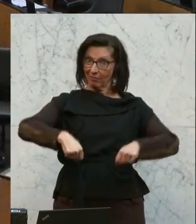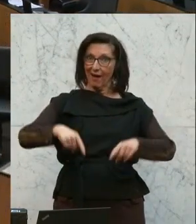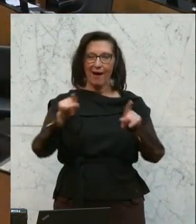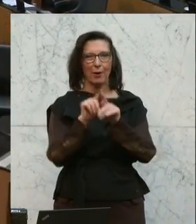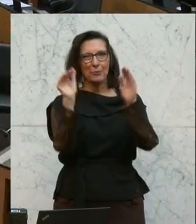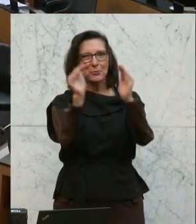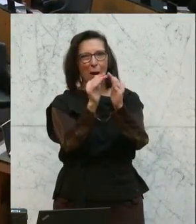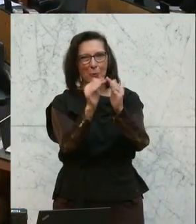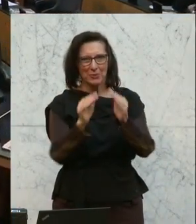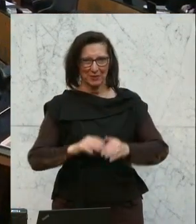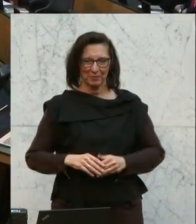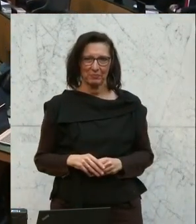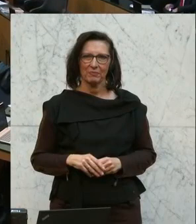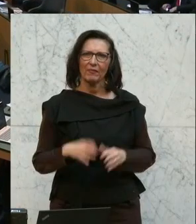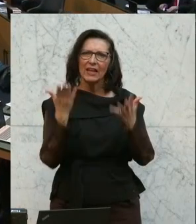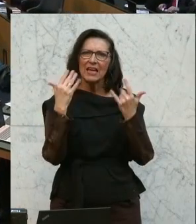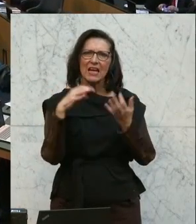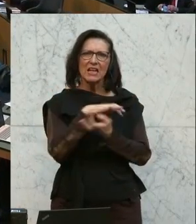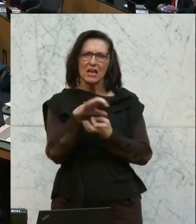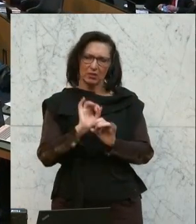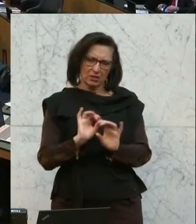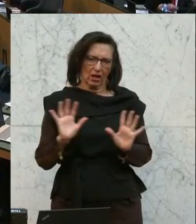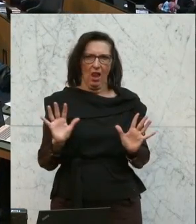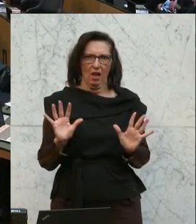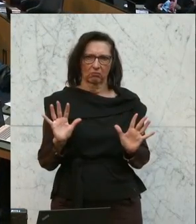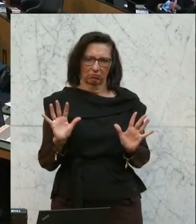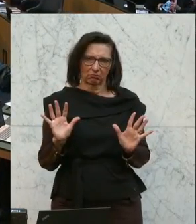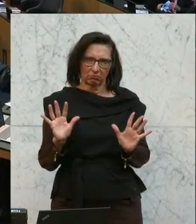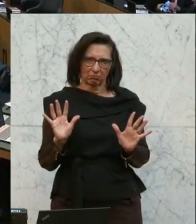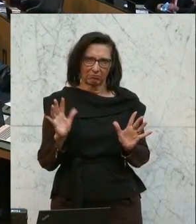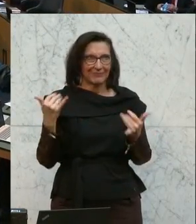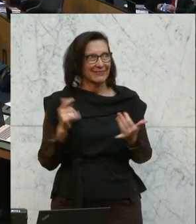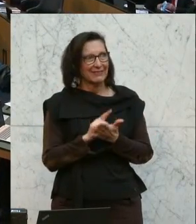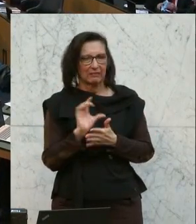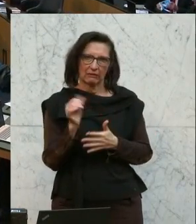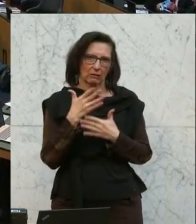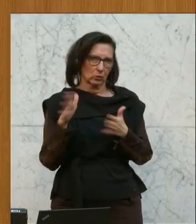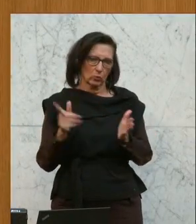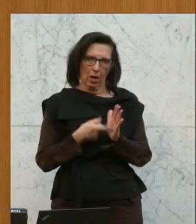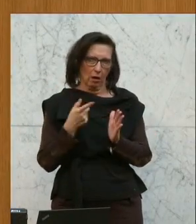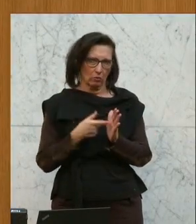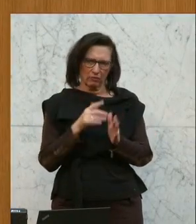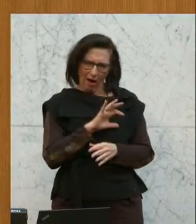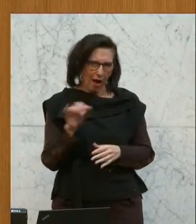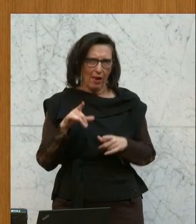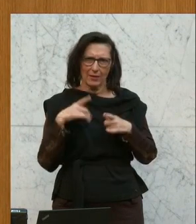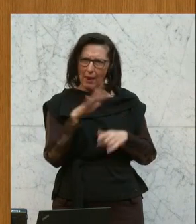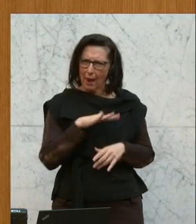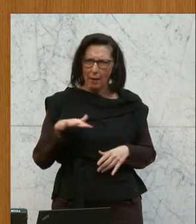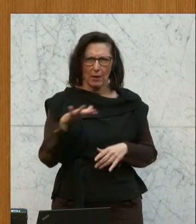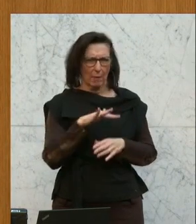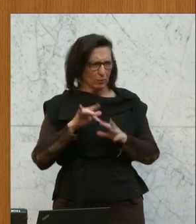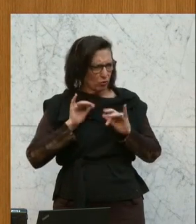länger reden, aber die Usancen des Parlaments lassen das nicht zu. Sie wirkt in all unseren Lebensbereichen, sie